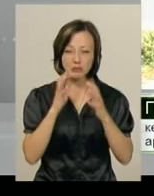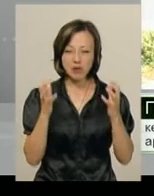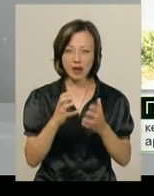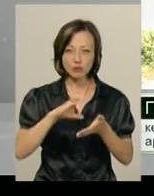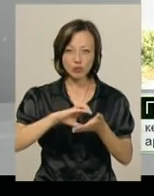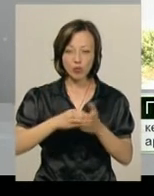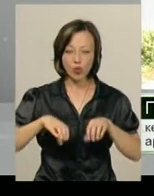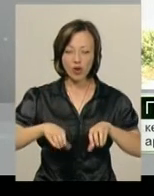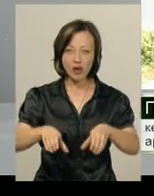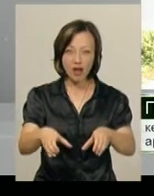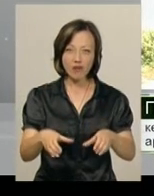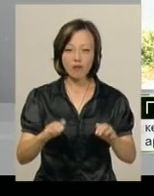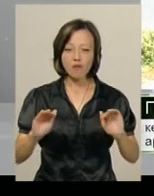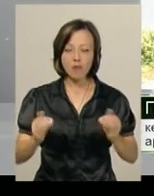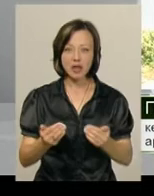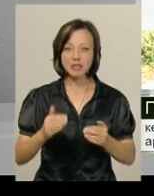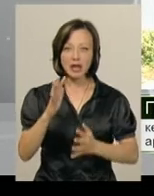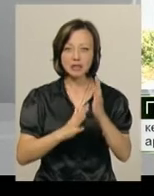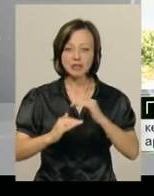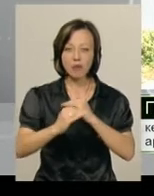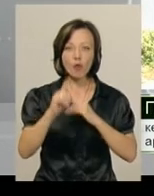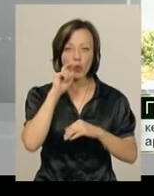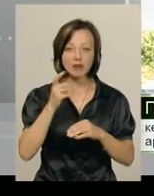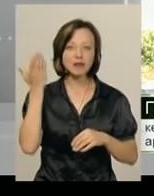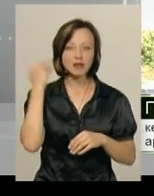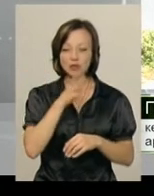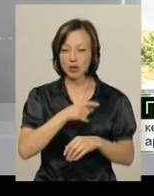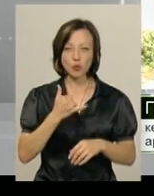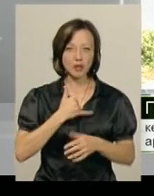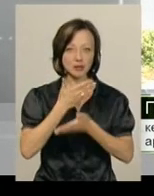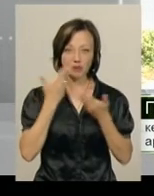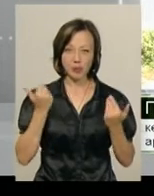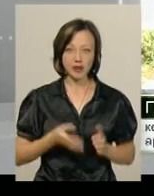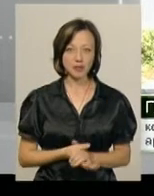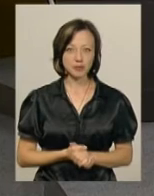бруківки в межах лісостепової України таких часів у нас немає.